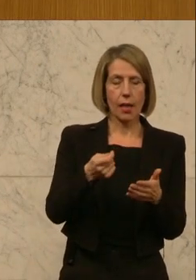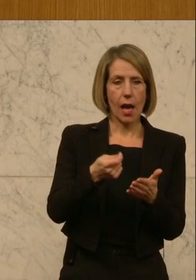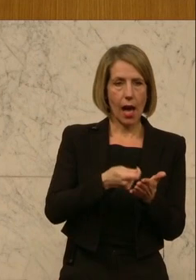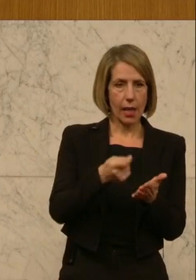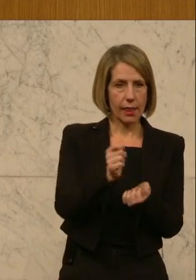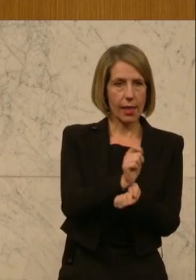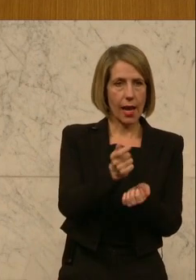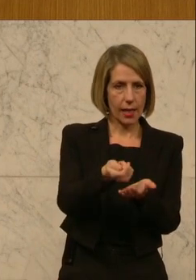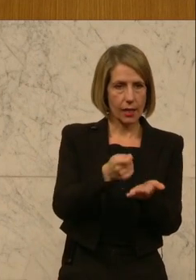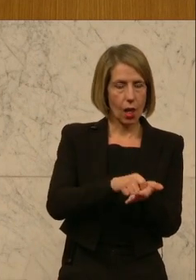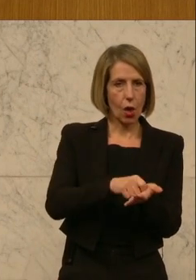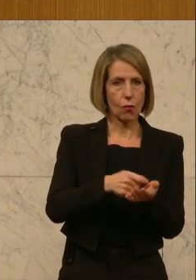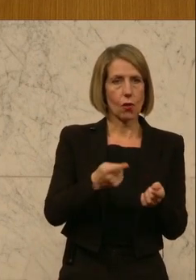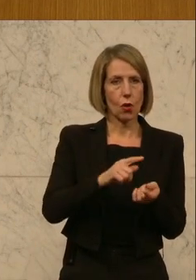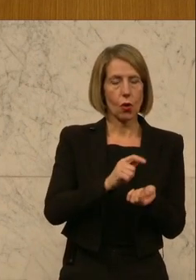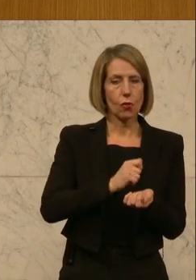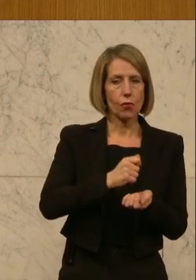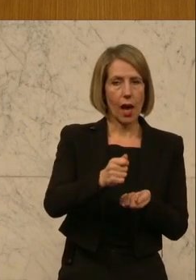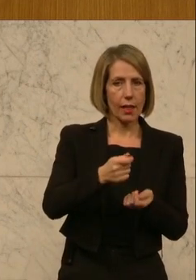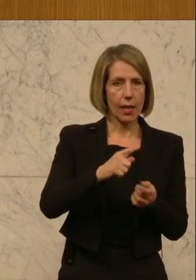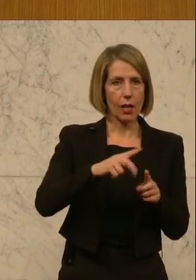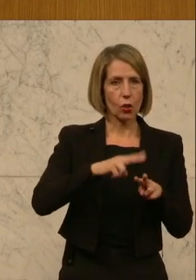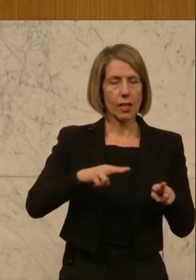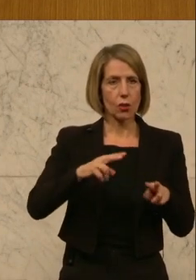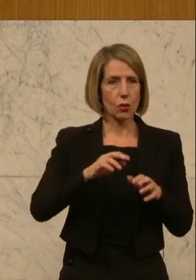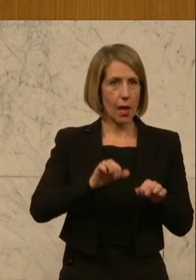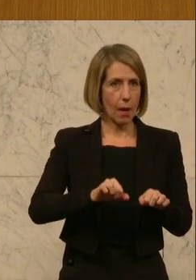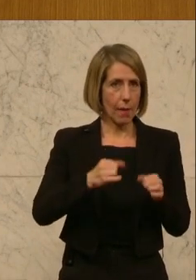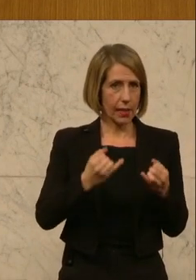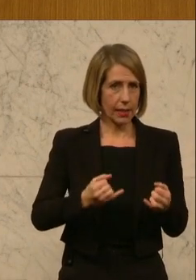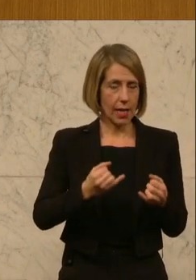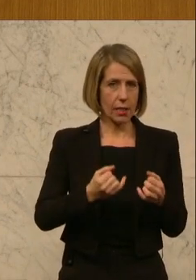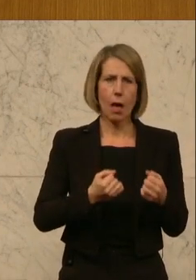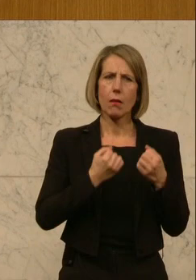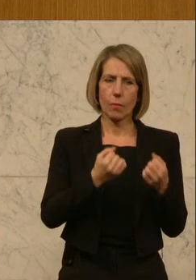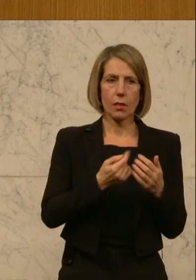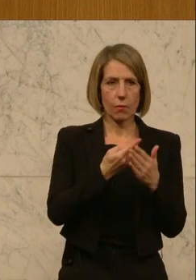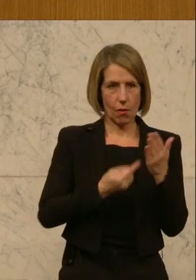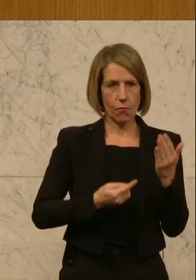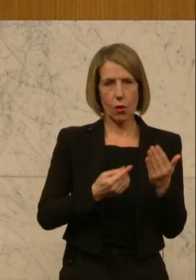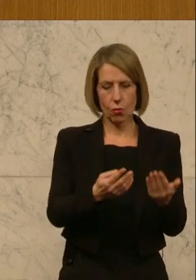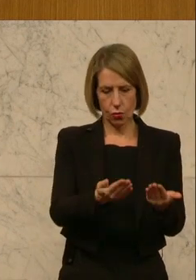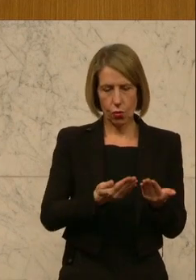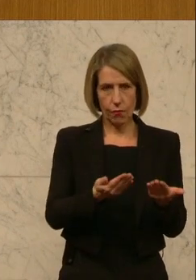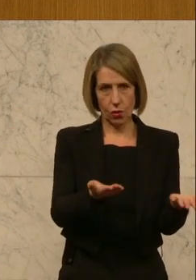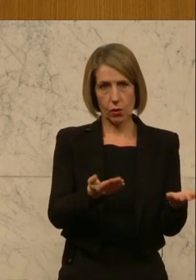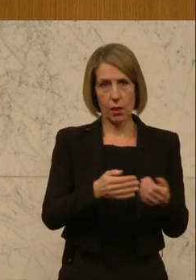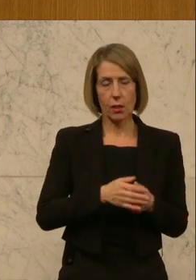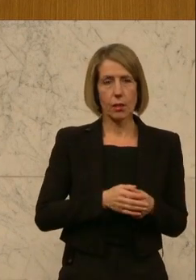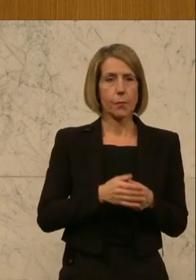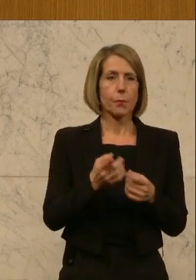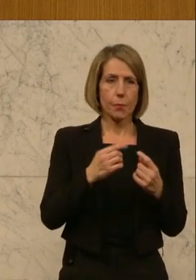im Bereich auch der Veranlagung der österreichischen Nationalbank nun mit massiven Verlusten konfrontiert sind aus dieser auch